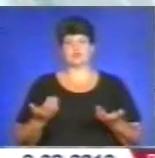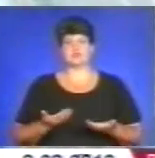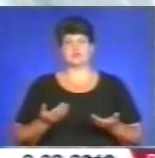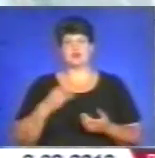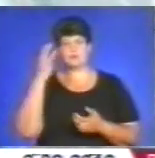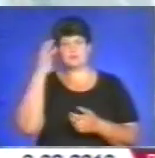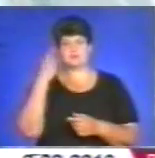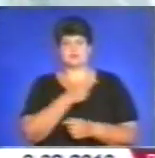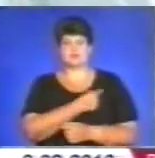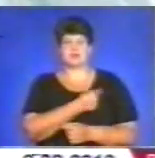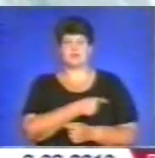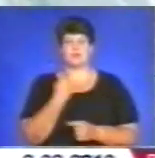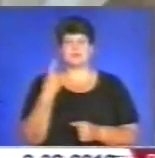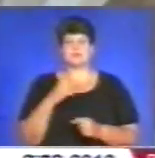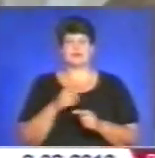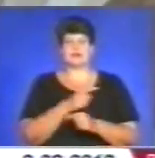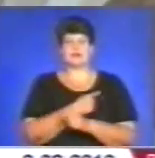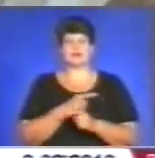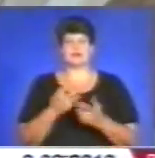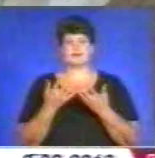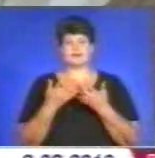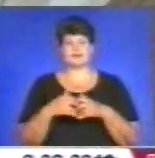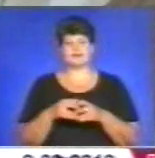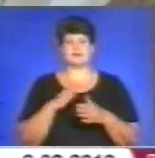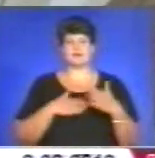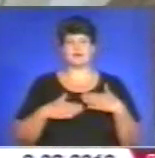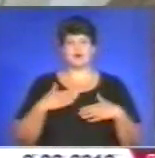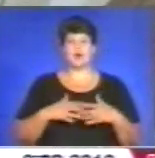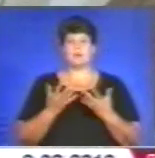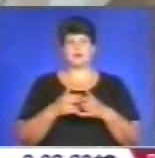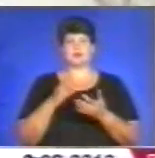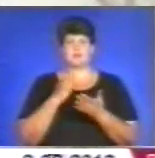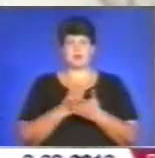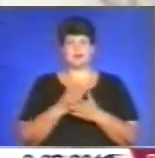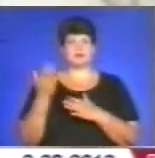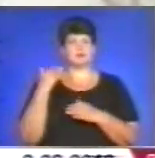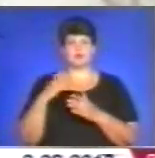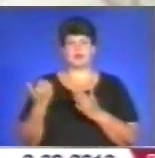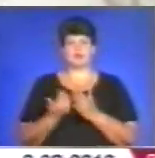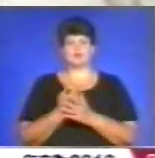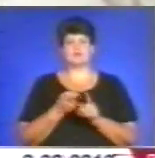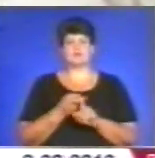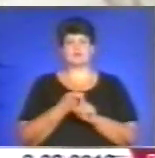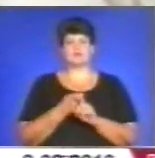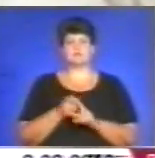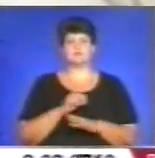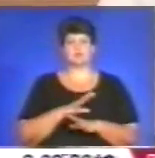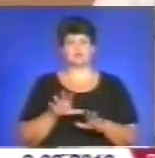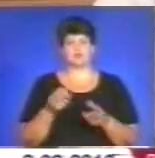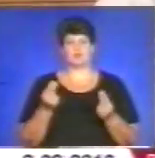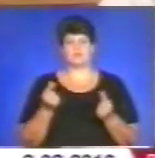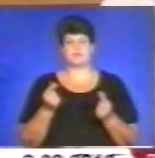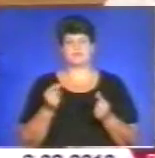шпиталі. В обласній лікарні техніці раді. Кажуть, обладнання мали, але давно не оновлювали у зв'язку з відсутністю коштів.